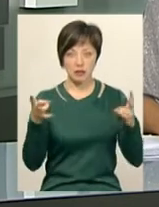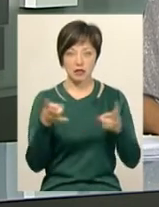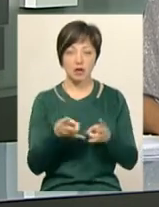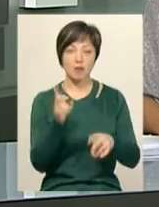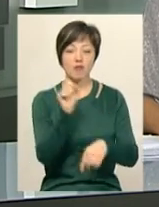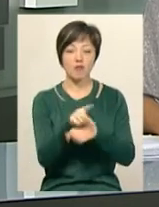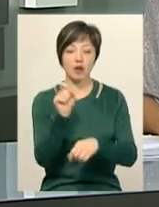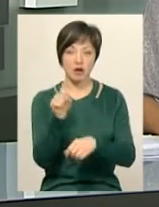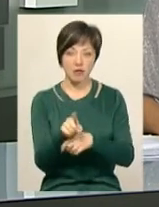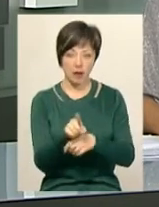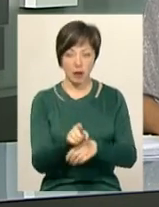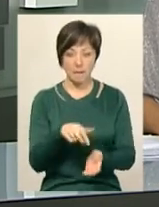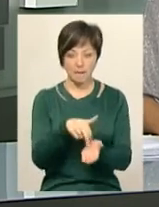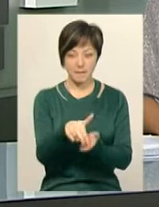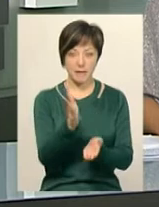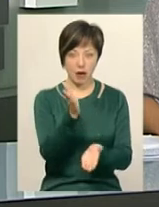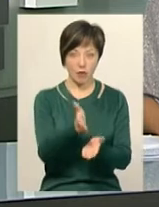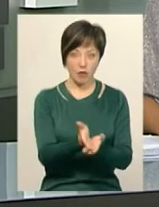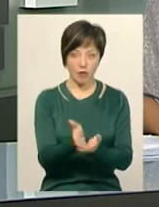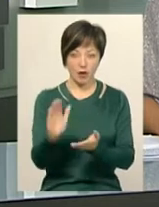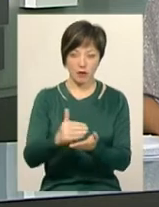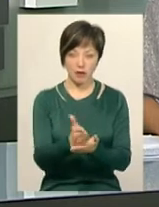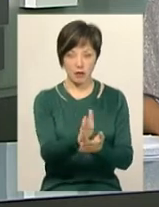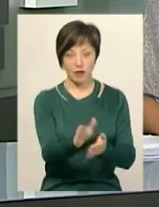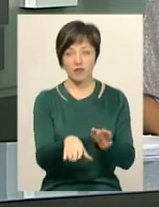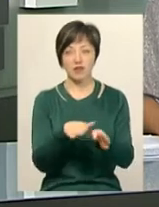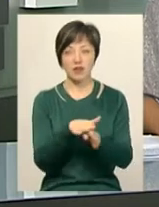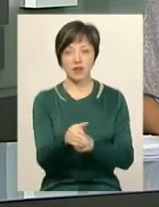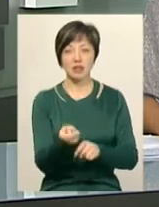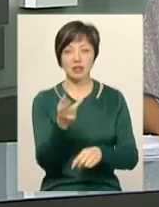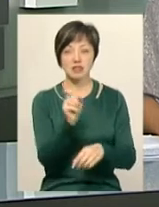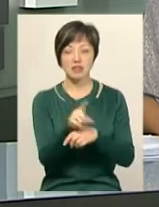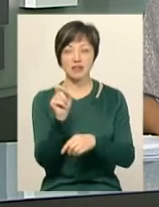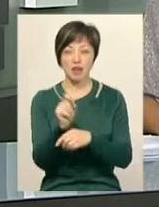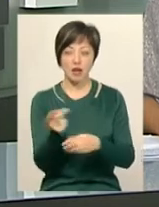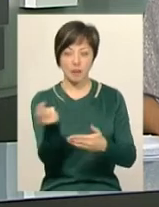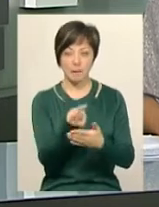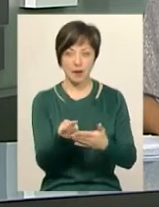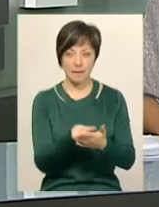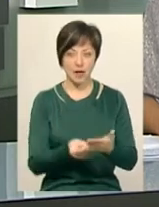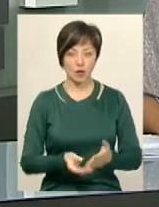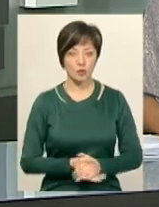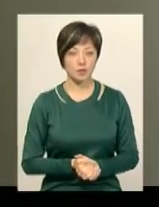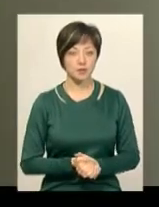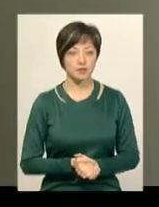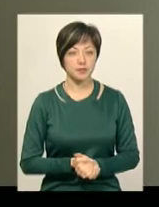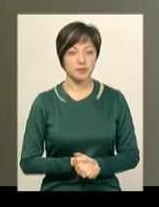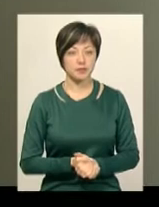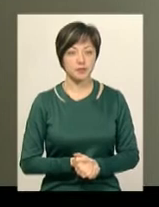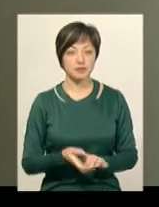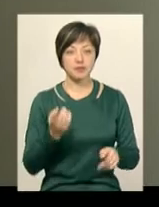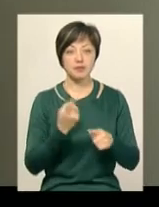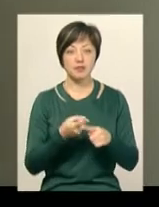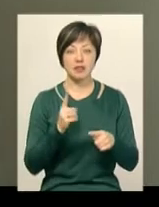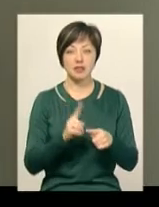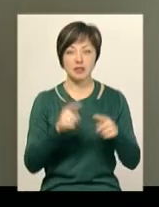кілька вправ. Пройти з прямою та кривою лініями, потім виконати кілька завдань на аркушах паперу. Ці алкуляри діють на